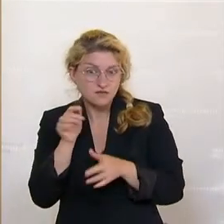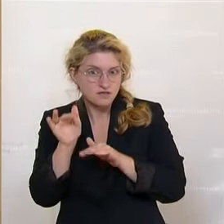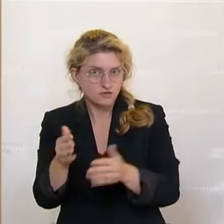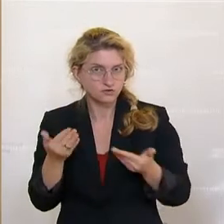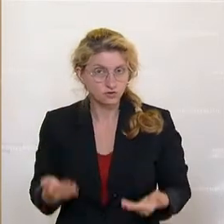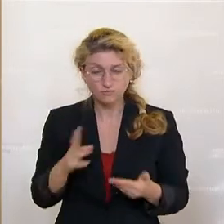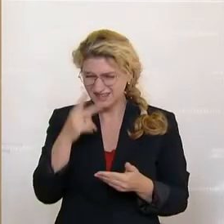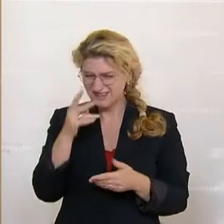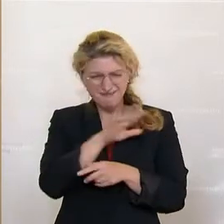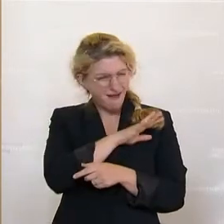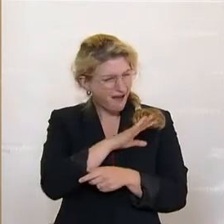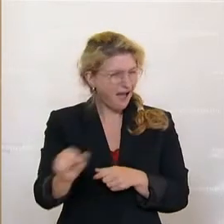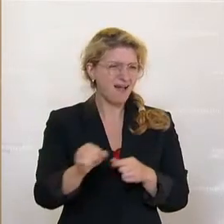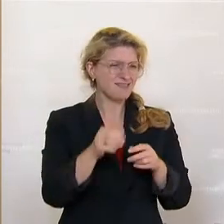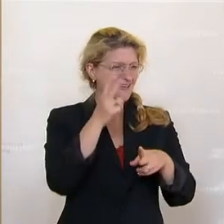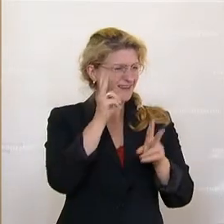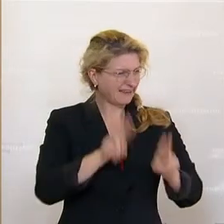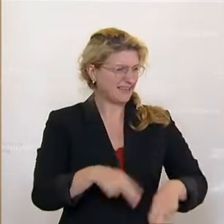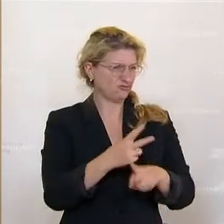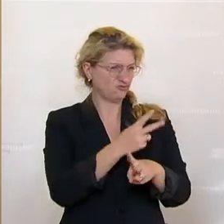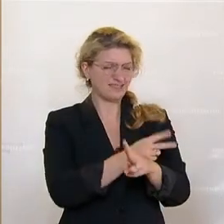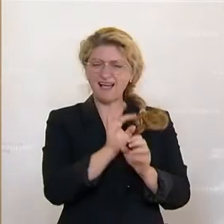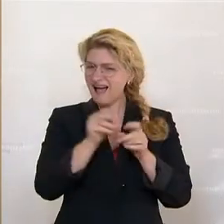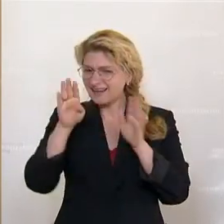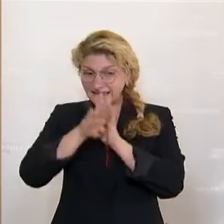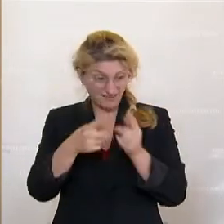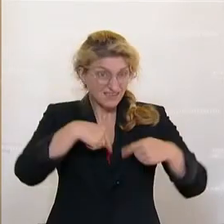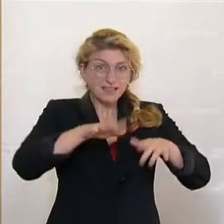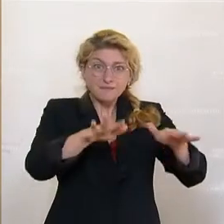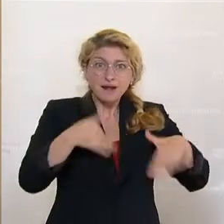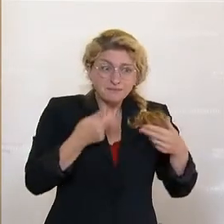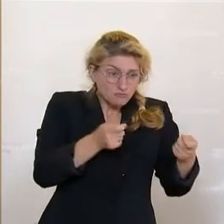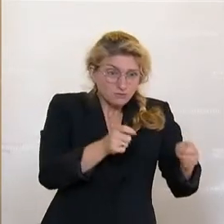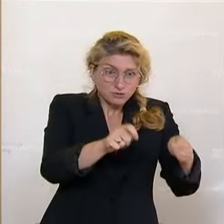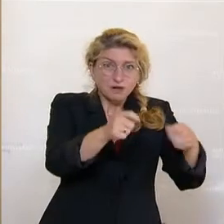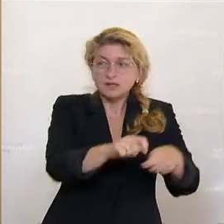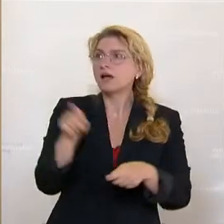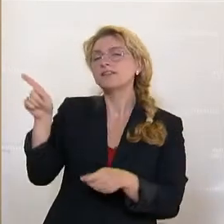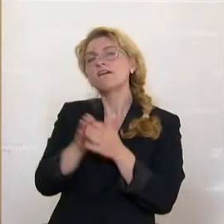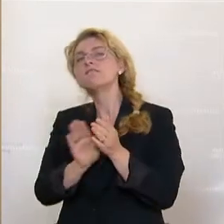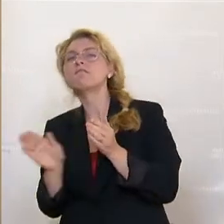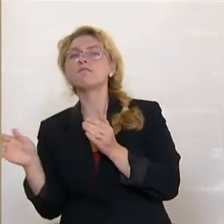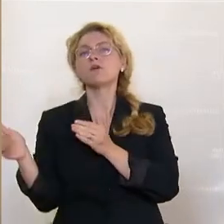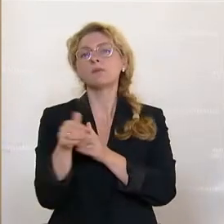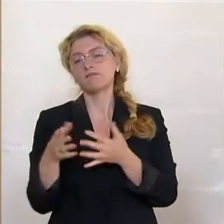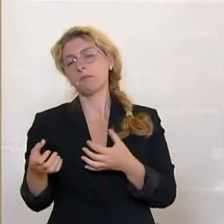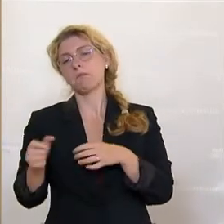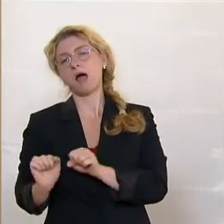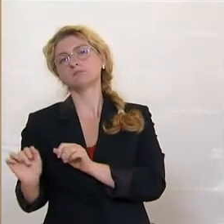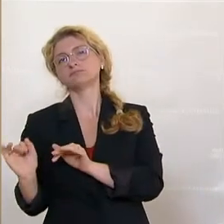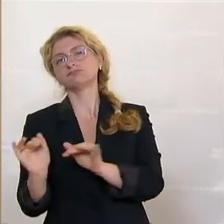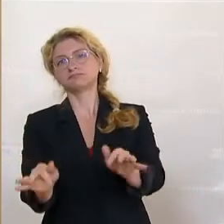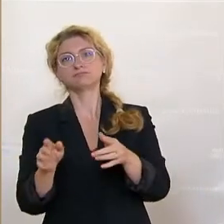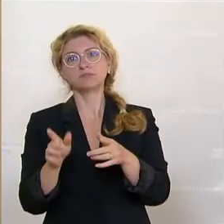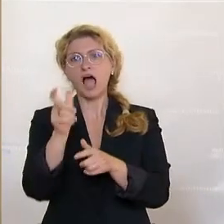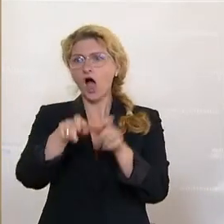Rechtsstaatlichen, an allen Regeln, die wir hier beschließen, vorbei Macht ausgeübt wird in diesen Institutionen. Und das ist